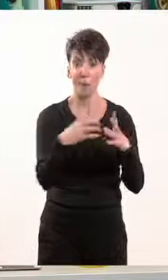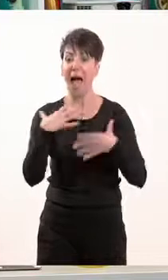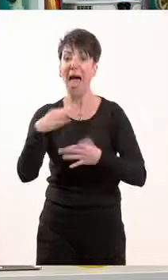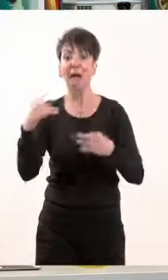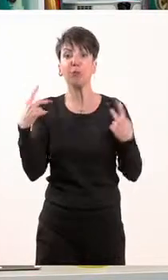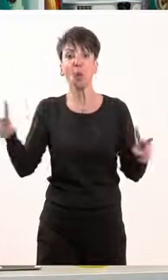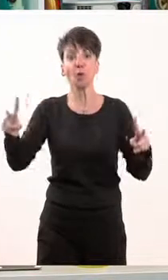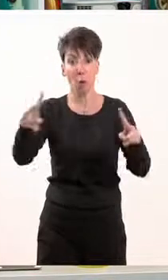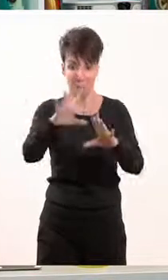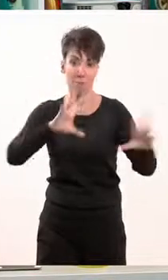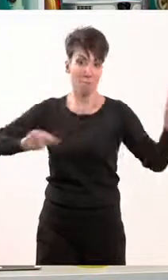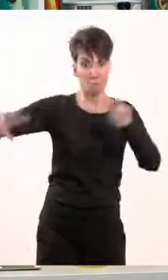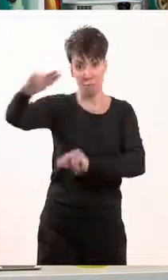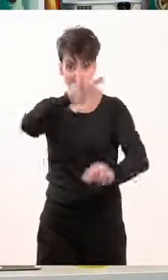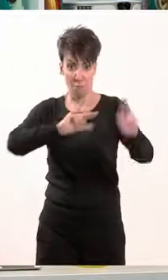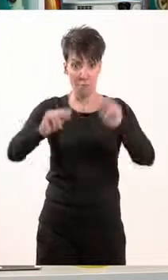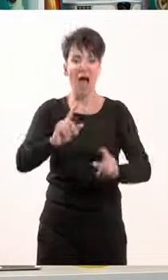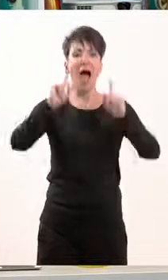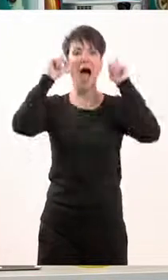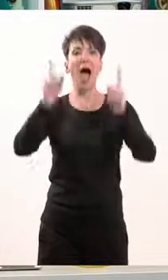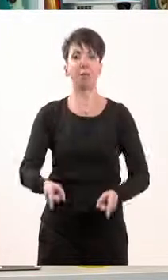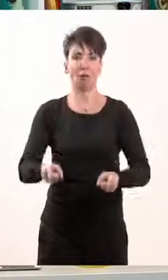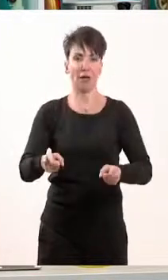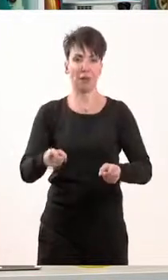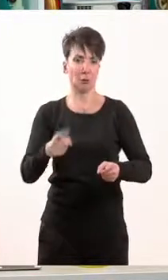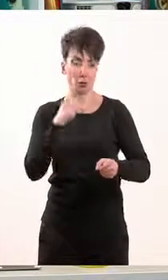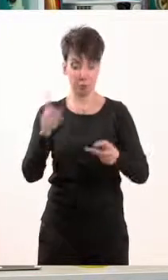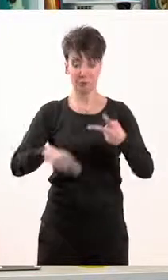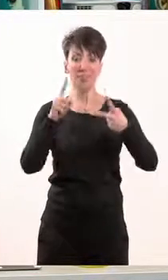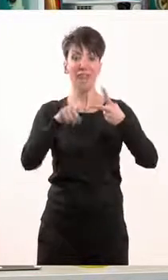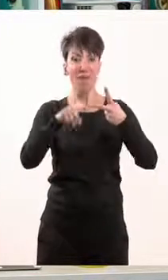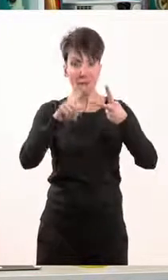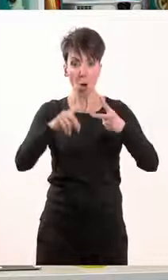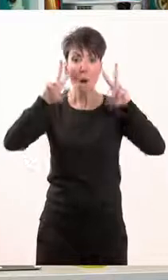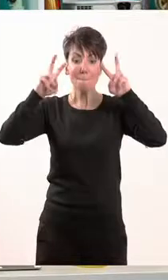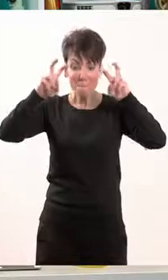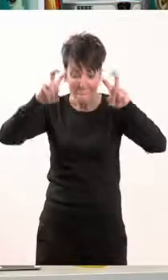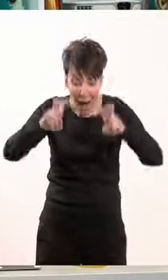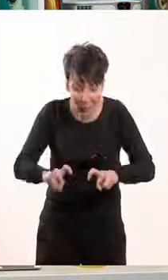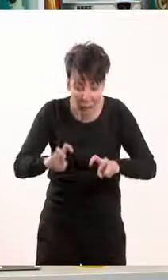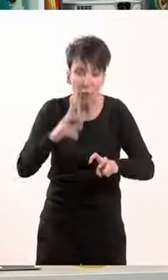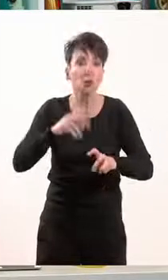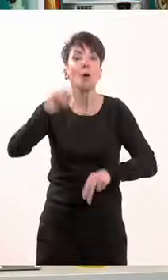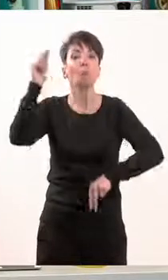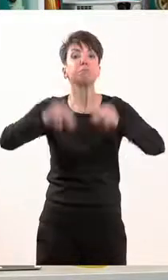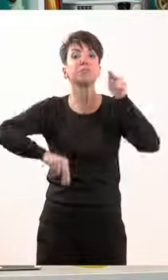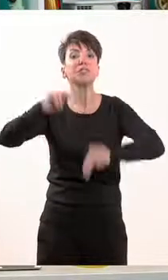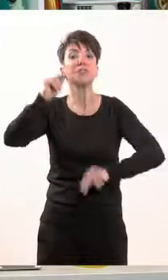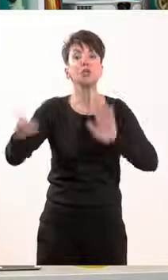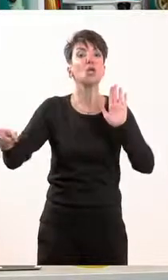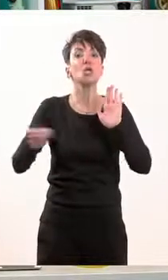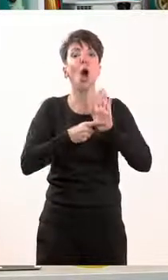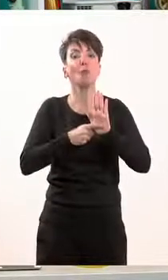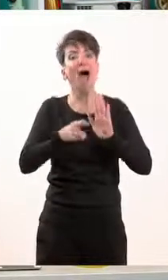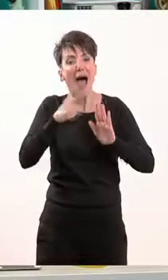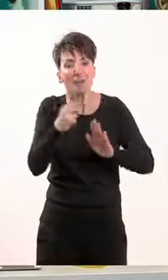συζητούν και αποφασίζουν για τα μεγάλα ζητήματα. Δύο παιδιά, μελετούν και ψηφίζουν νόμους. Αυτή είναι